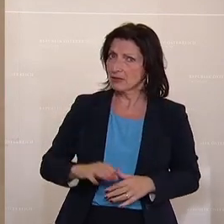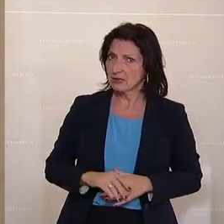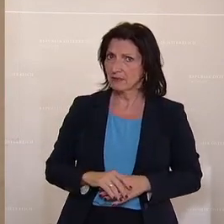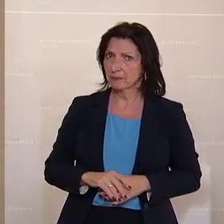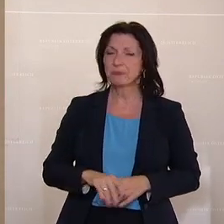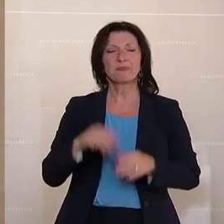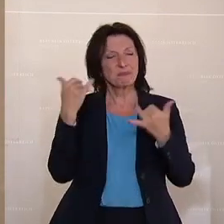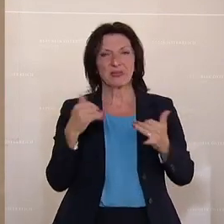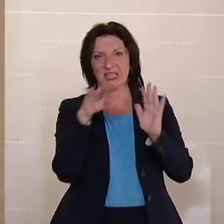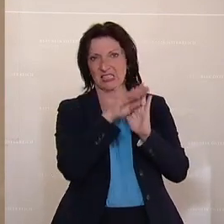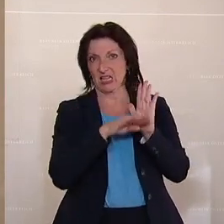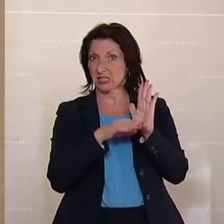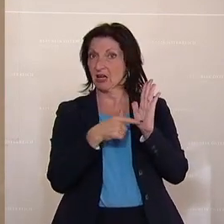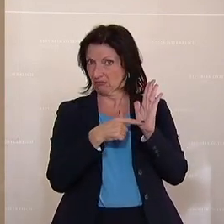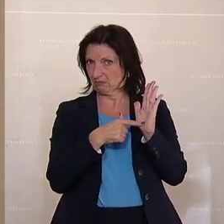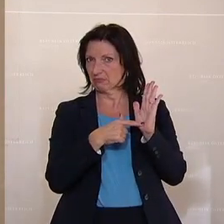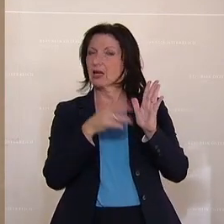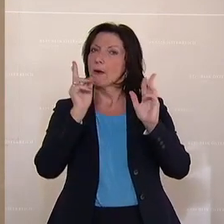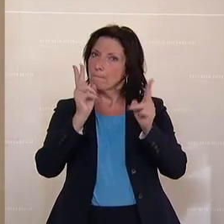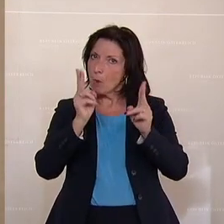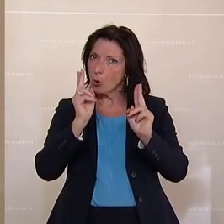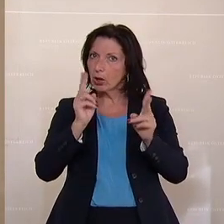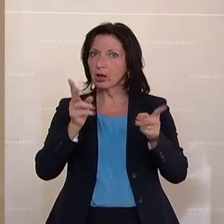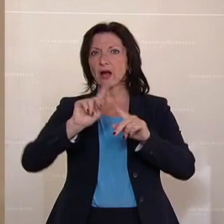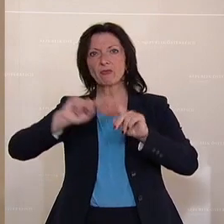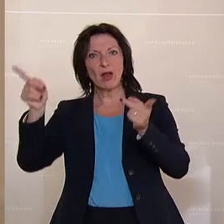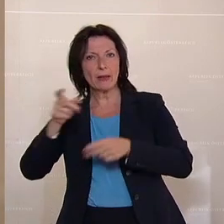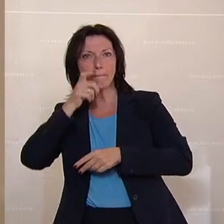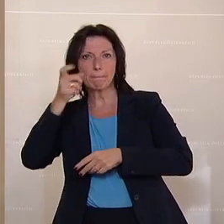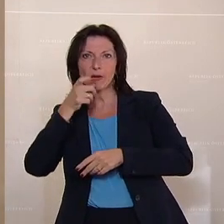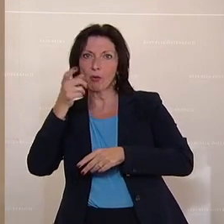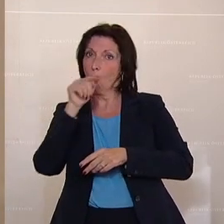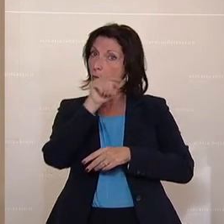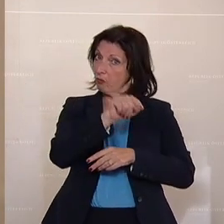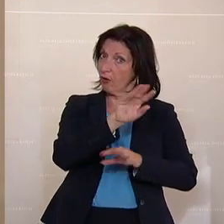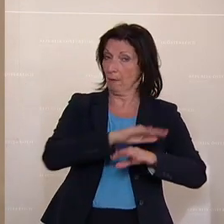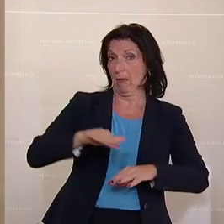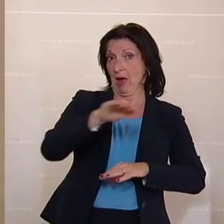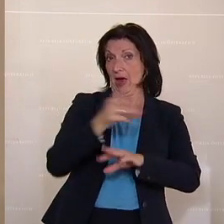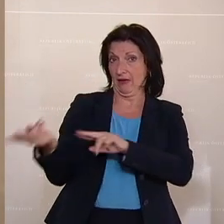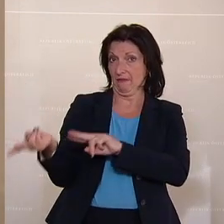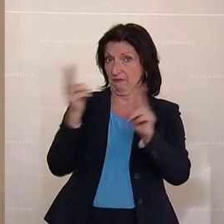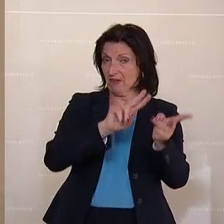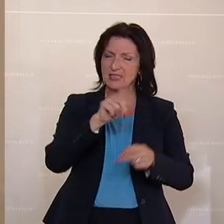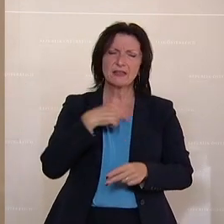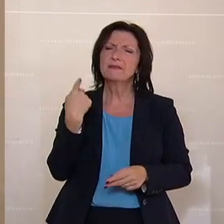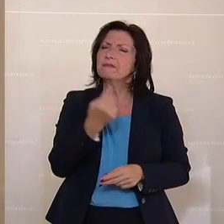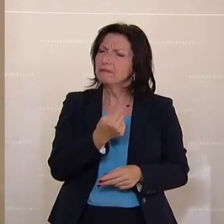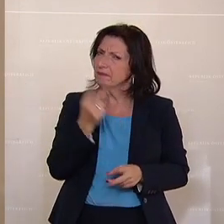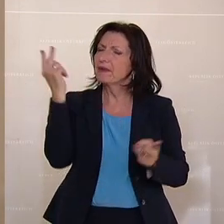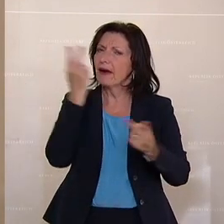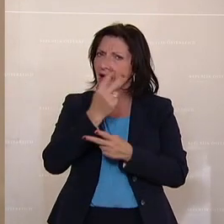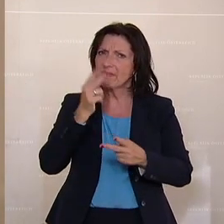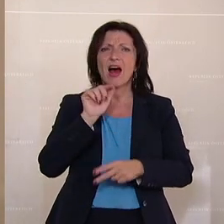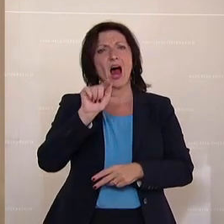Dieses Gesetz hier, das neue Quereinstiegsmöglichkeiten bietet, es aus dem werden wir zustimmen. Aber das kann nicht der Schluss sein. Hier